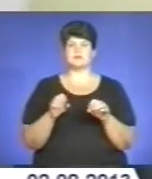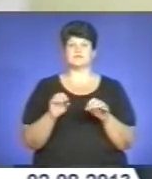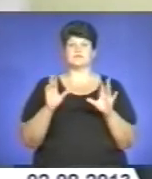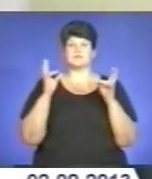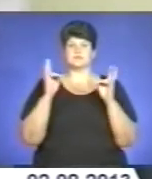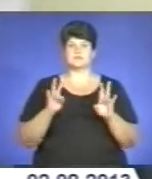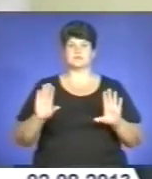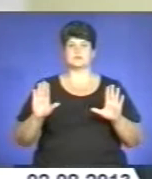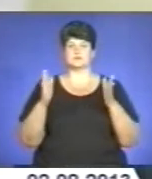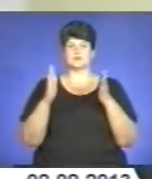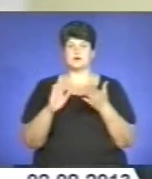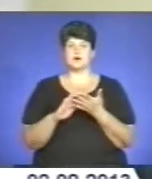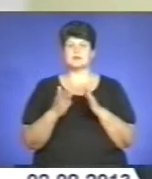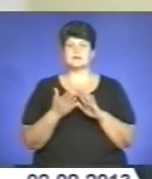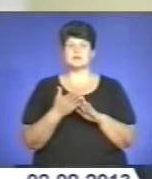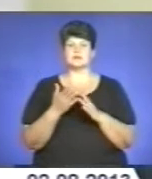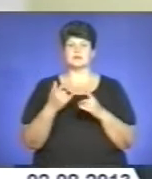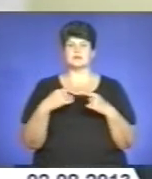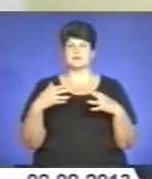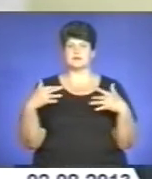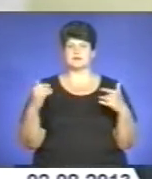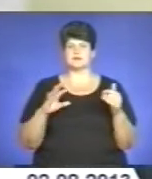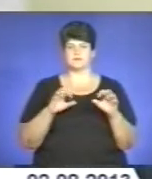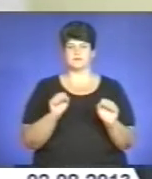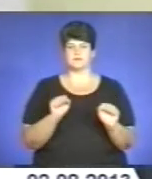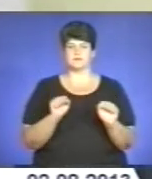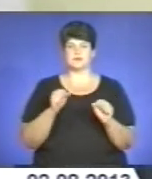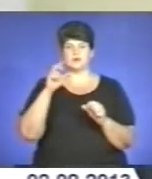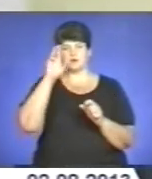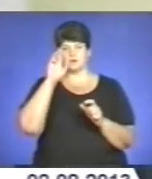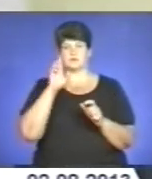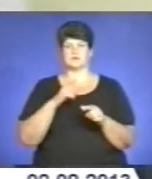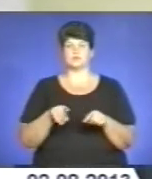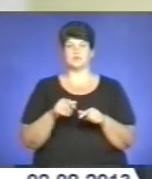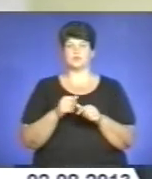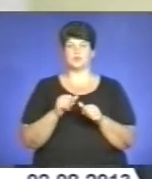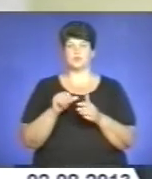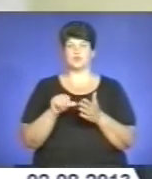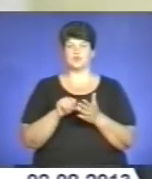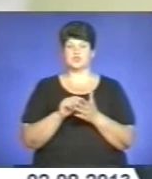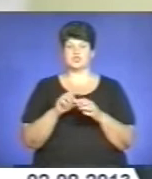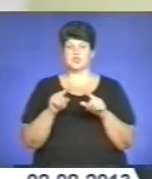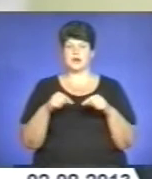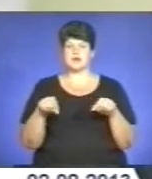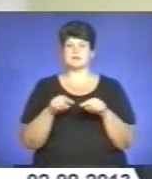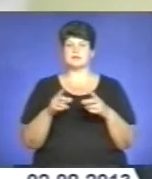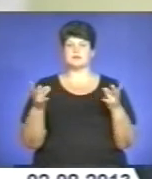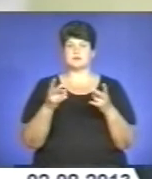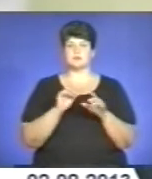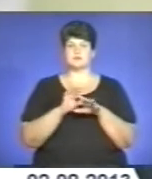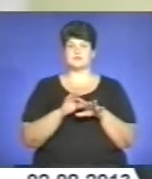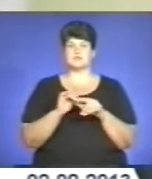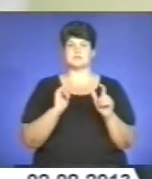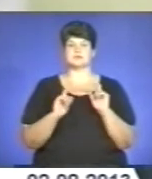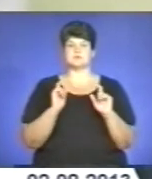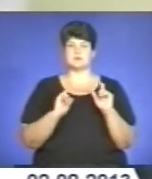ситуаціях, на предприятиях всіх форм собственності, від державних до часів. Необходимо провести семінари з їхніми